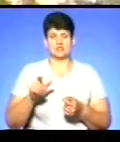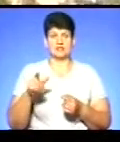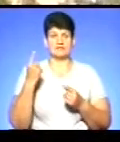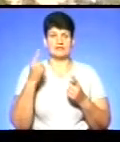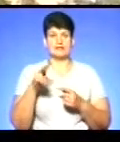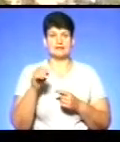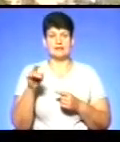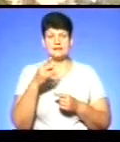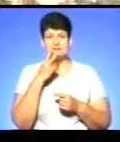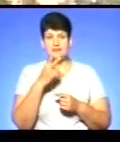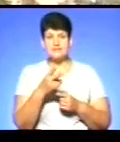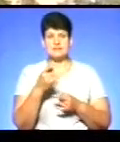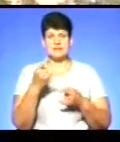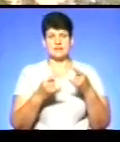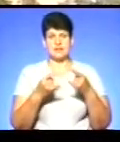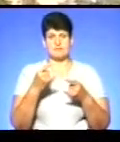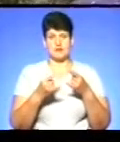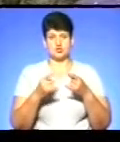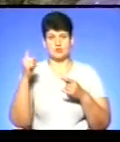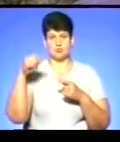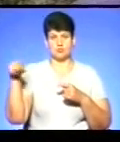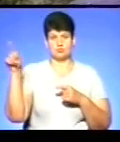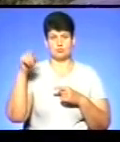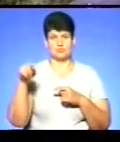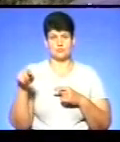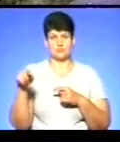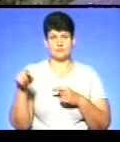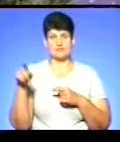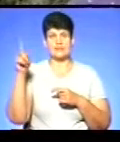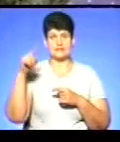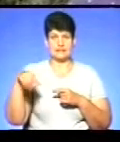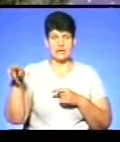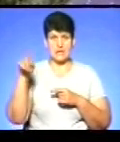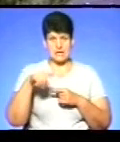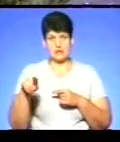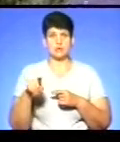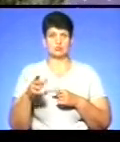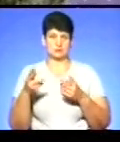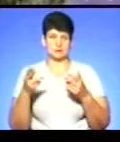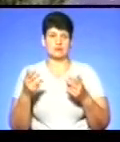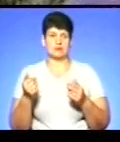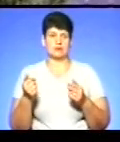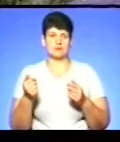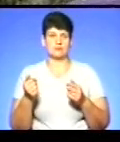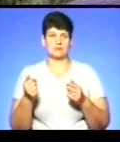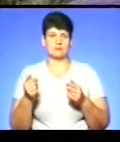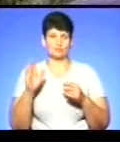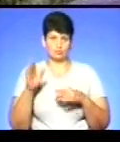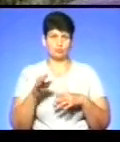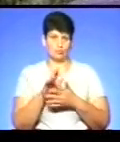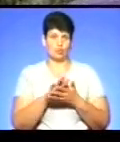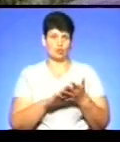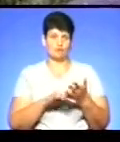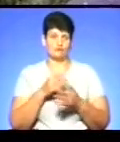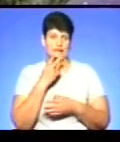дивиться супутникове телебачення. Тарілку, скажімо так, супутникову антенну. Довжувати